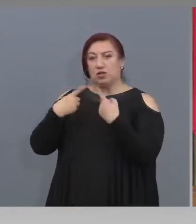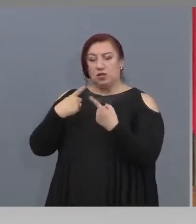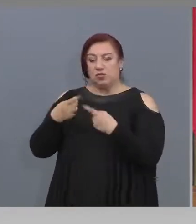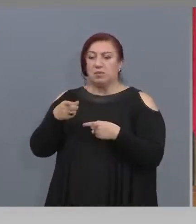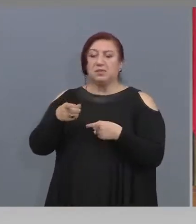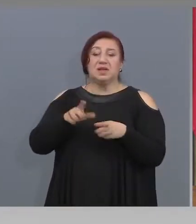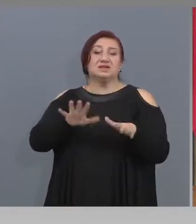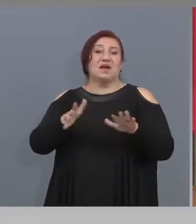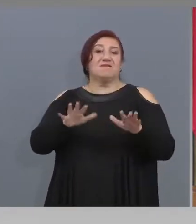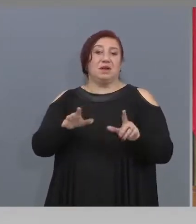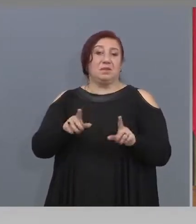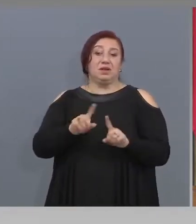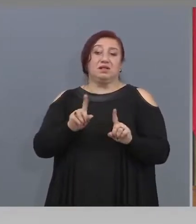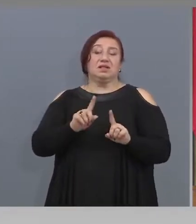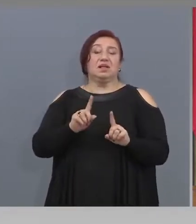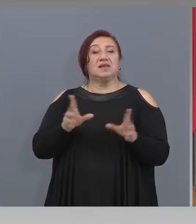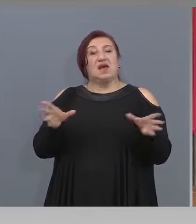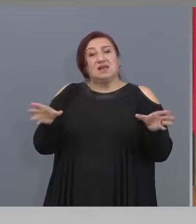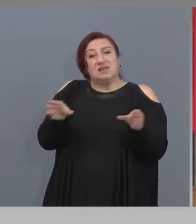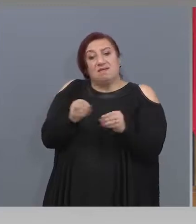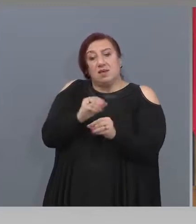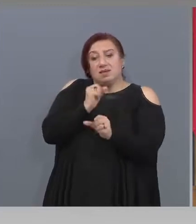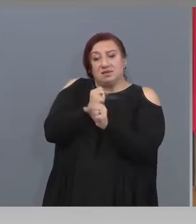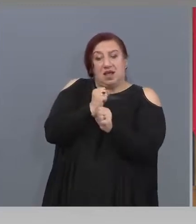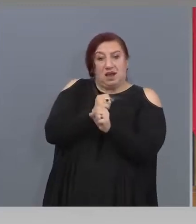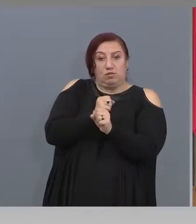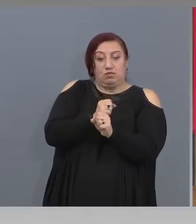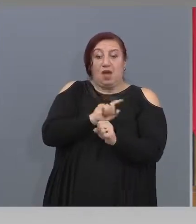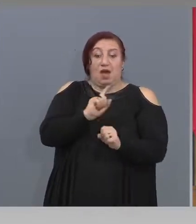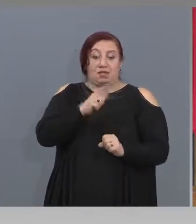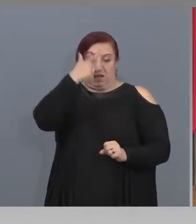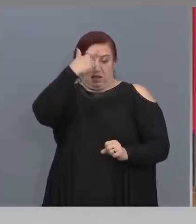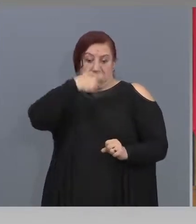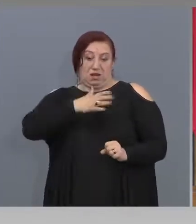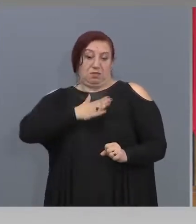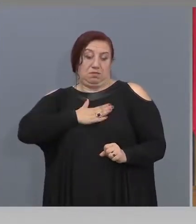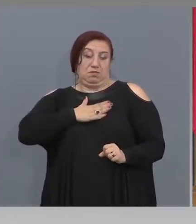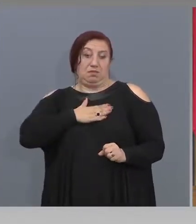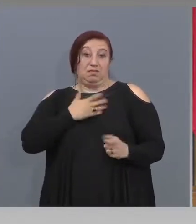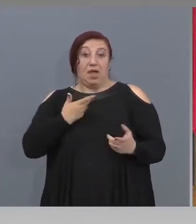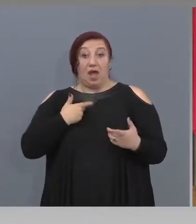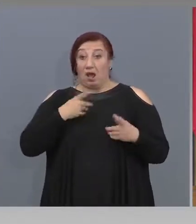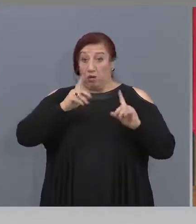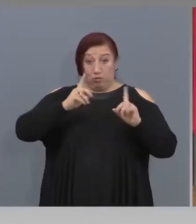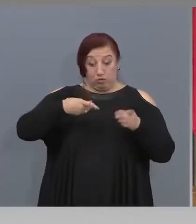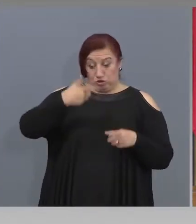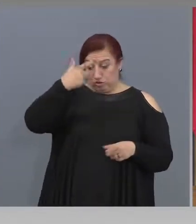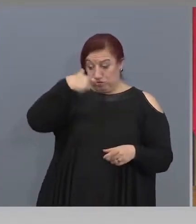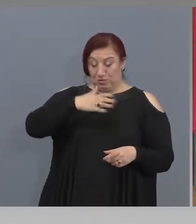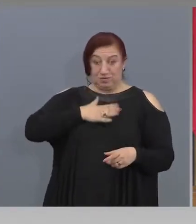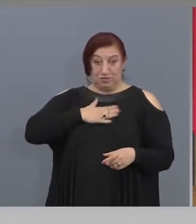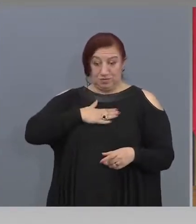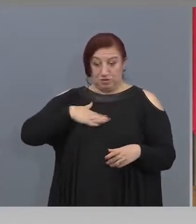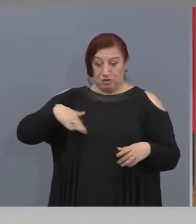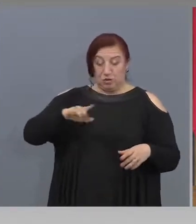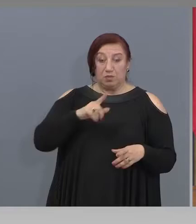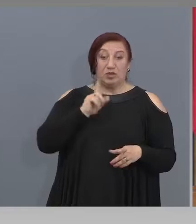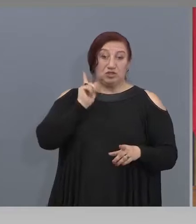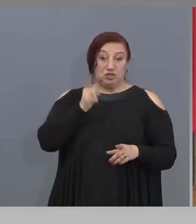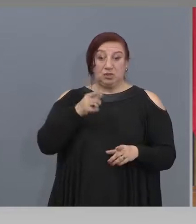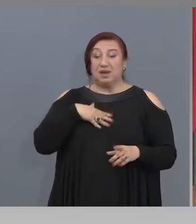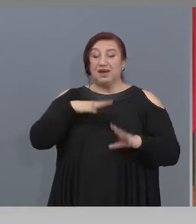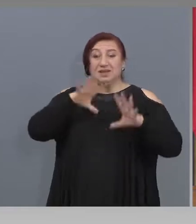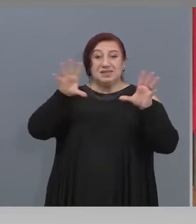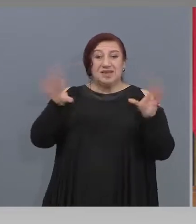проектите, не са за Стопанисване. Толко можехме да Стопанисваме, щеяхме първо да сме подредили и тя чака цялата